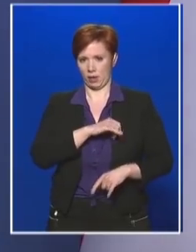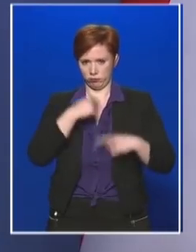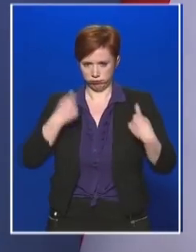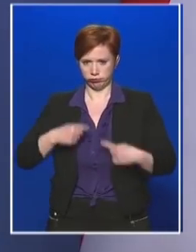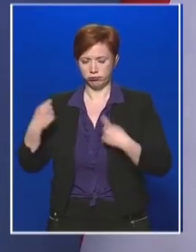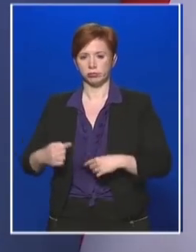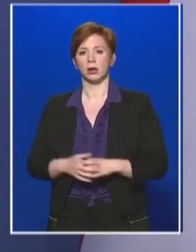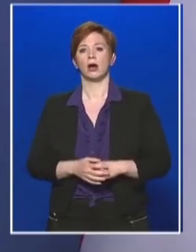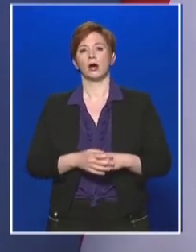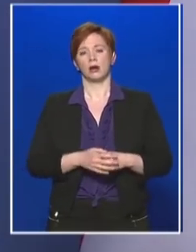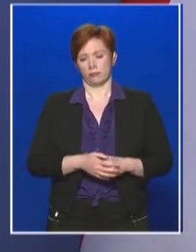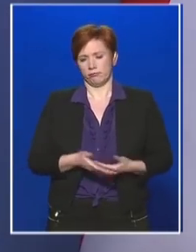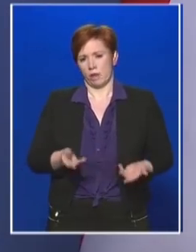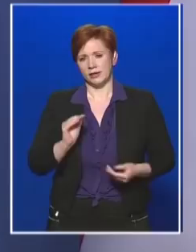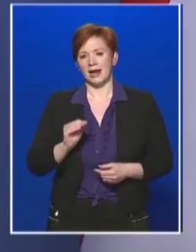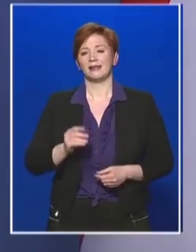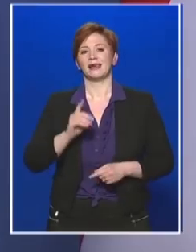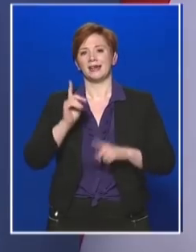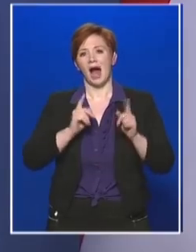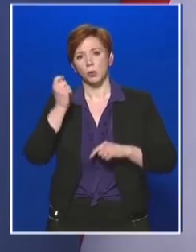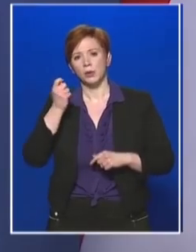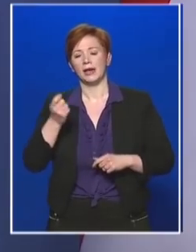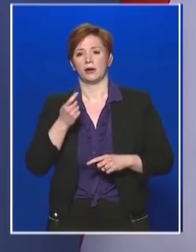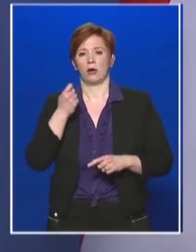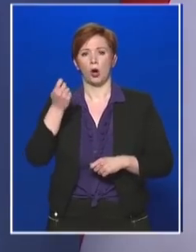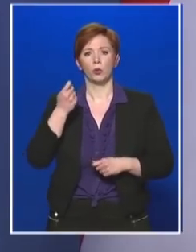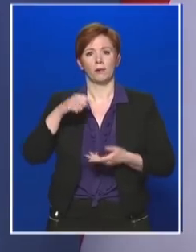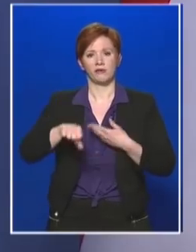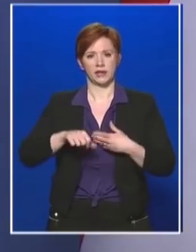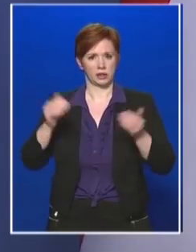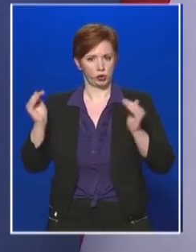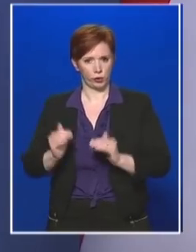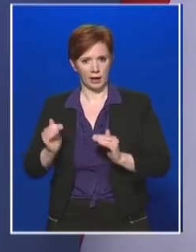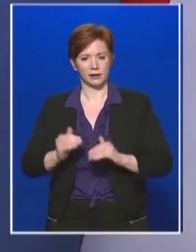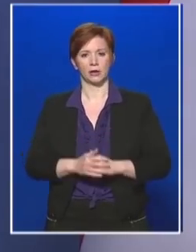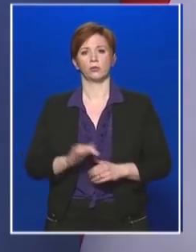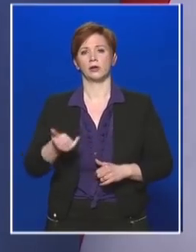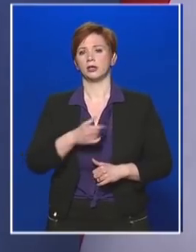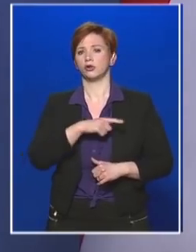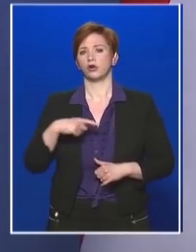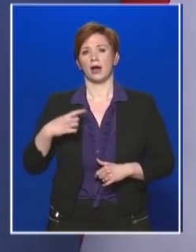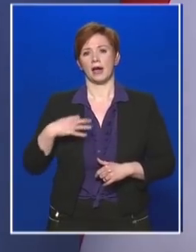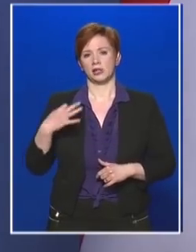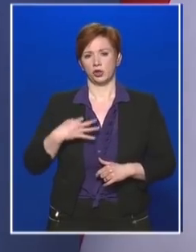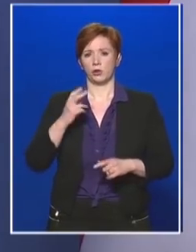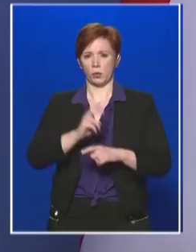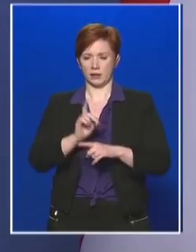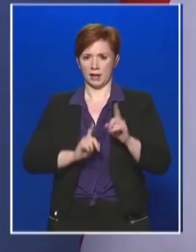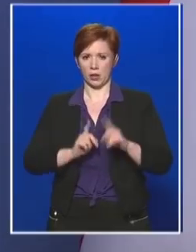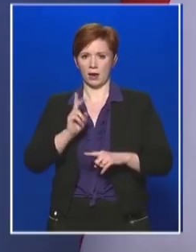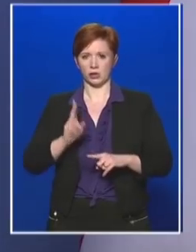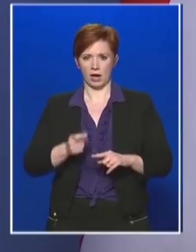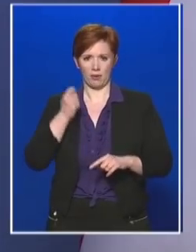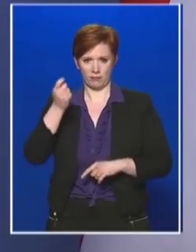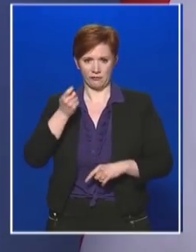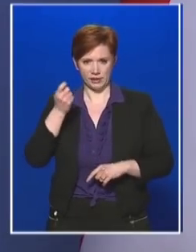ahol a járólékokat és adóbefizetést csökkentettük, illetve gyakorlatilag csak és kizárólag az egészségügyi hozzájárulást kell ma a